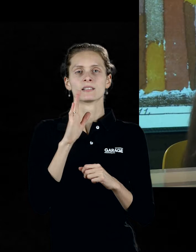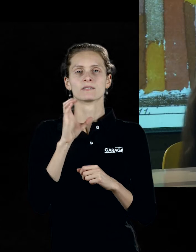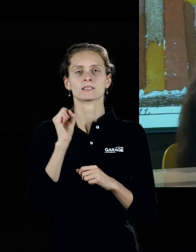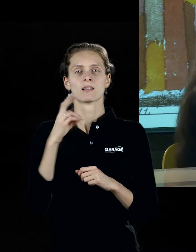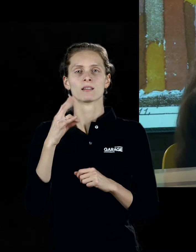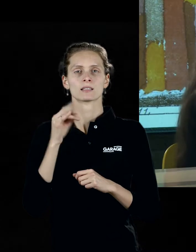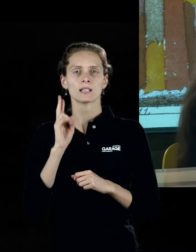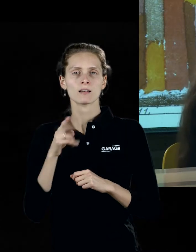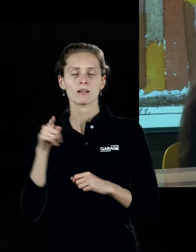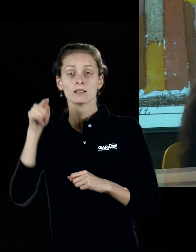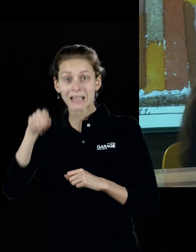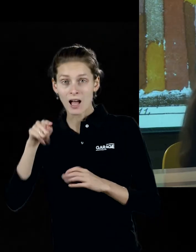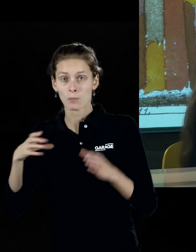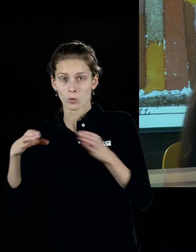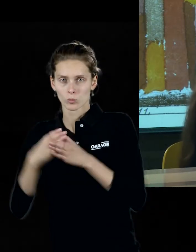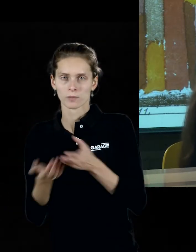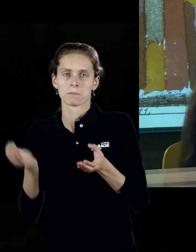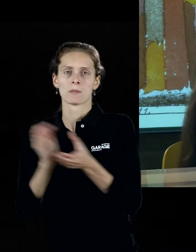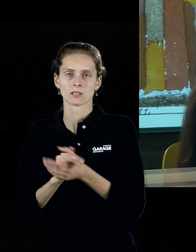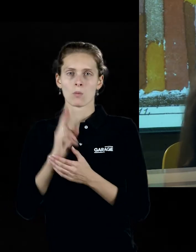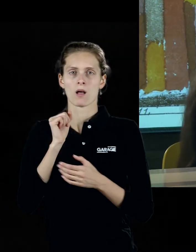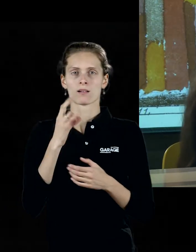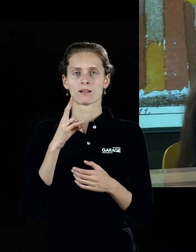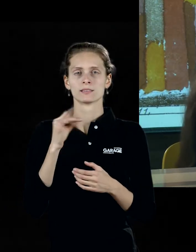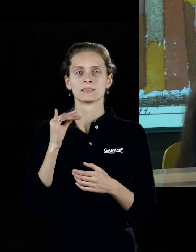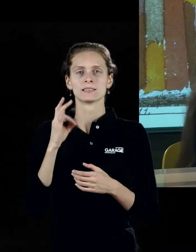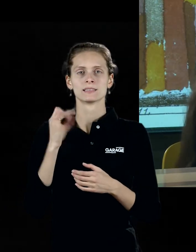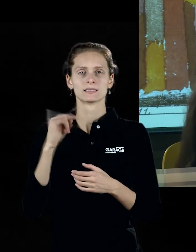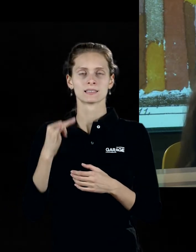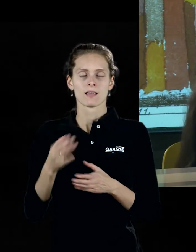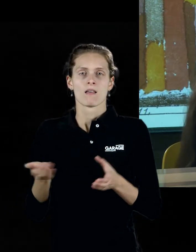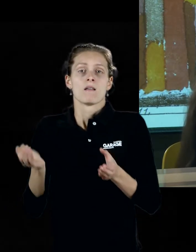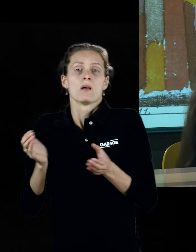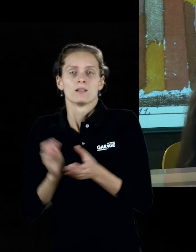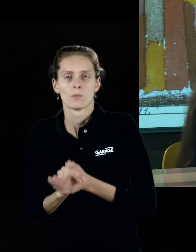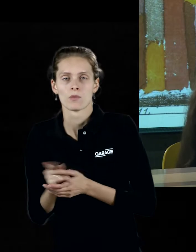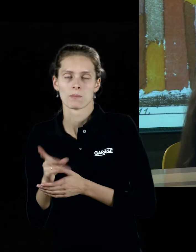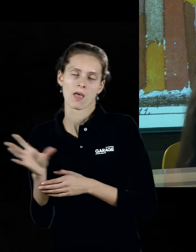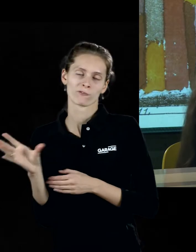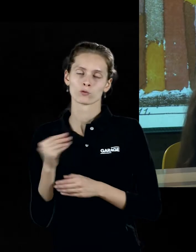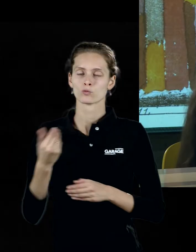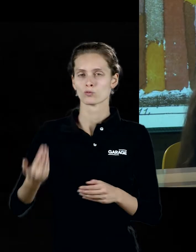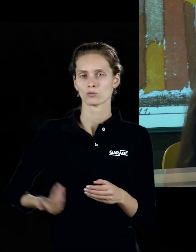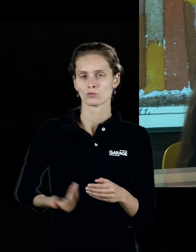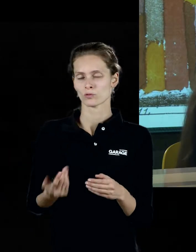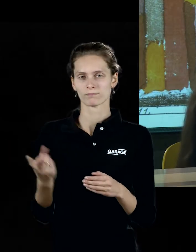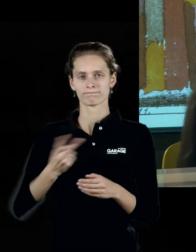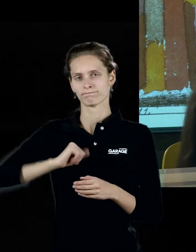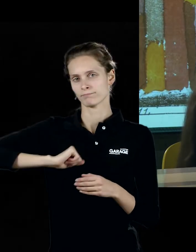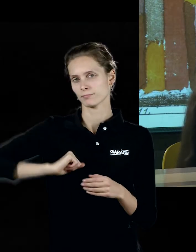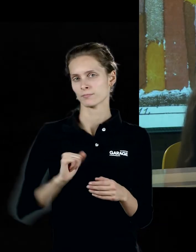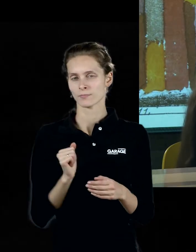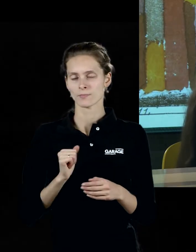который становится одним из его ближайших друзей на всю жизнь. И вскоре после Кандинский свое первое